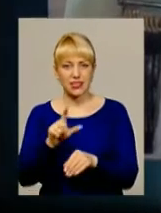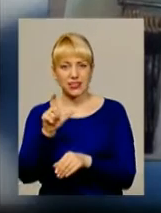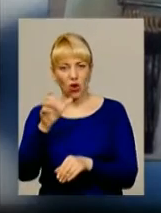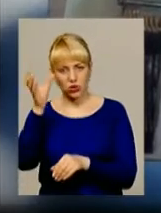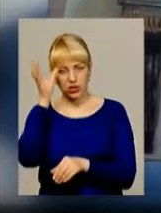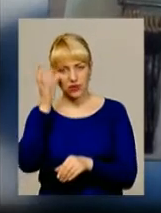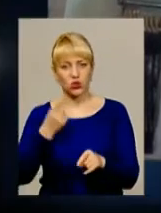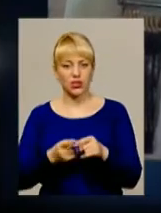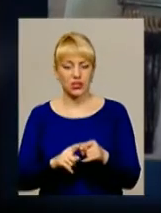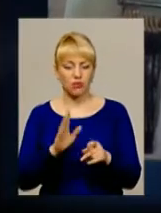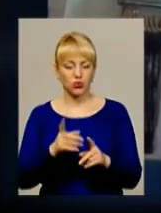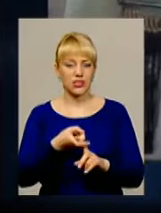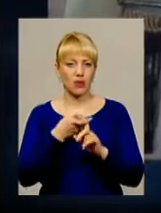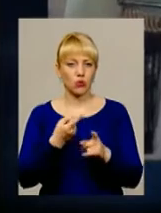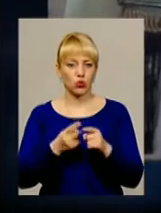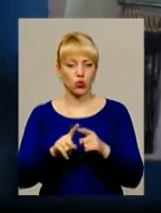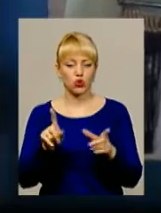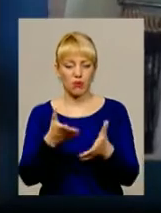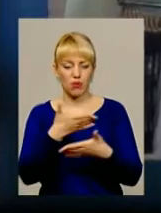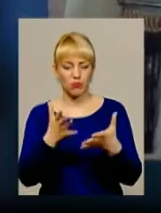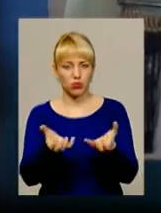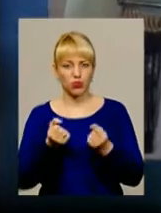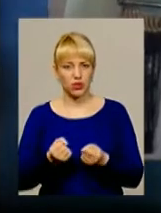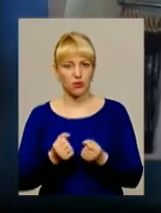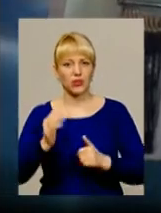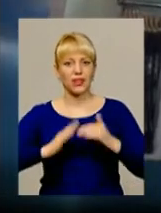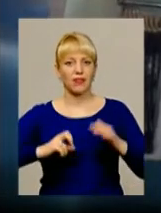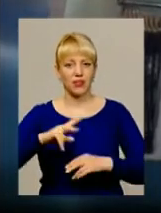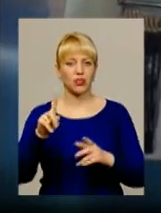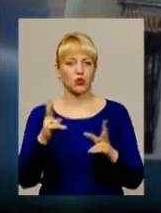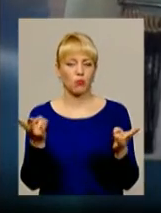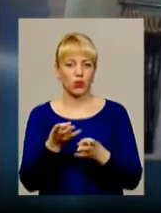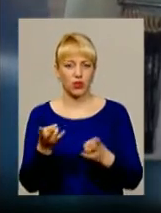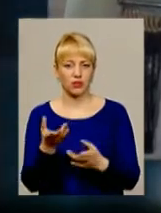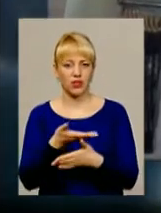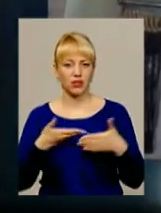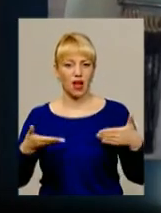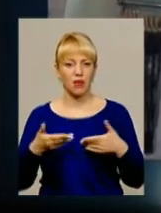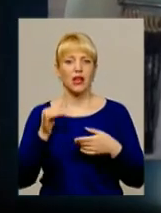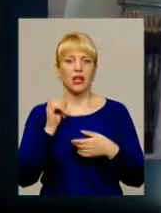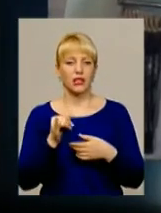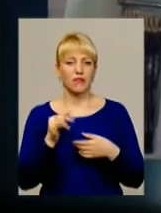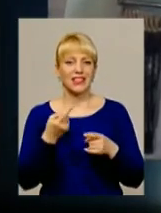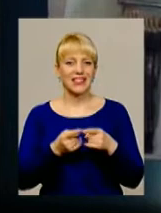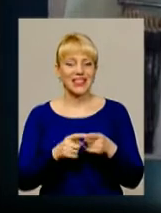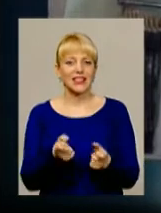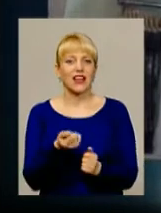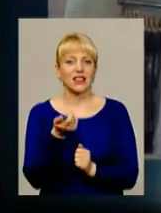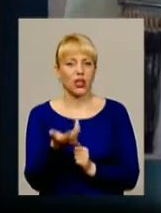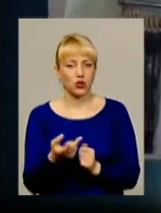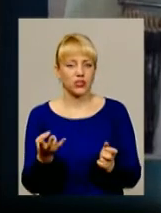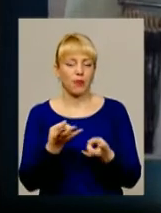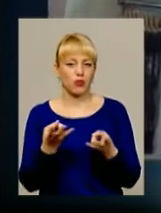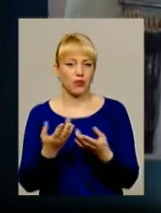що це є запорукою того, що ми будемо отримувати ті кадри, які нам потрібні, саме головне в тій кількості, які нам потрібні,